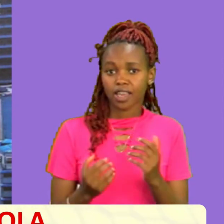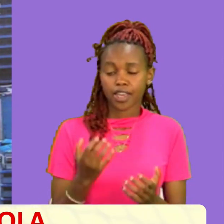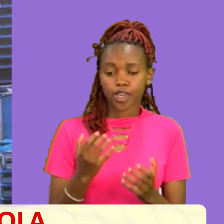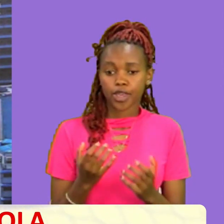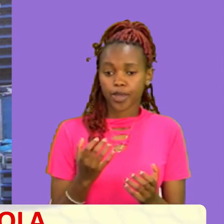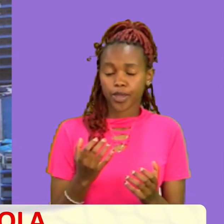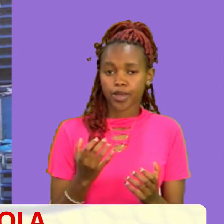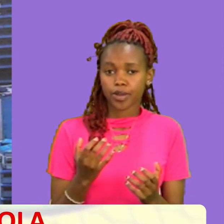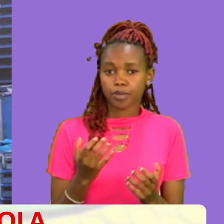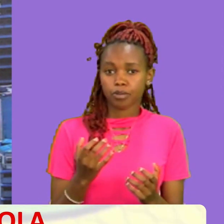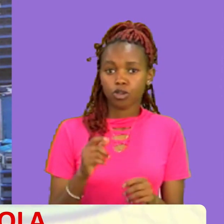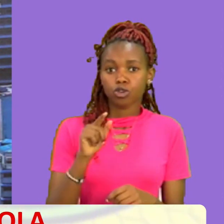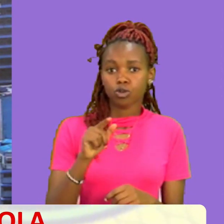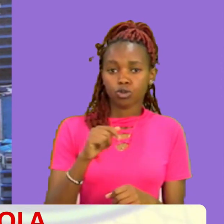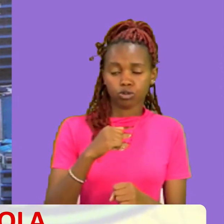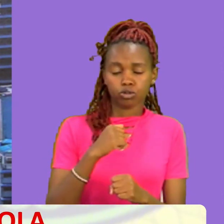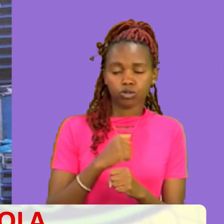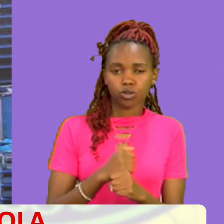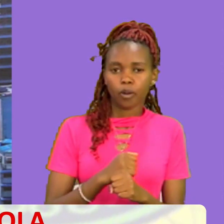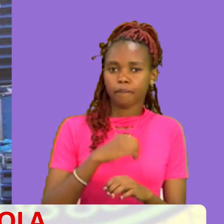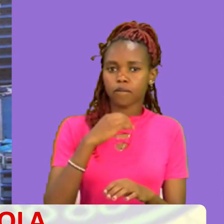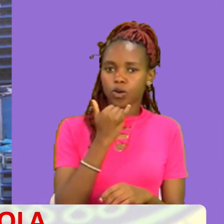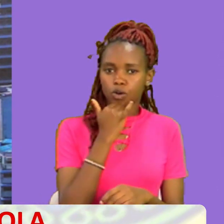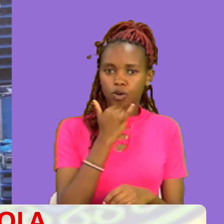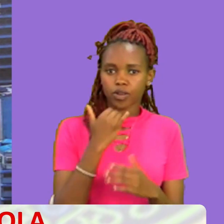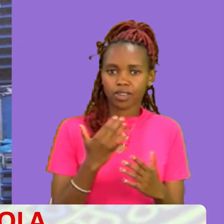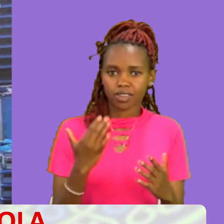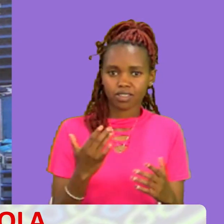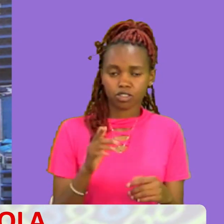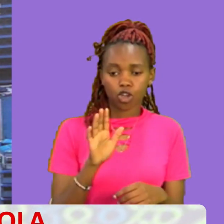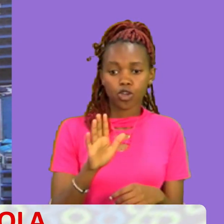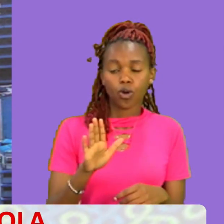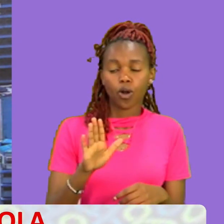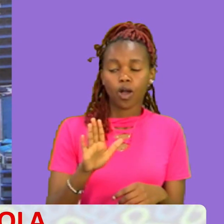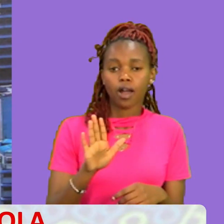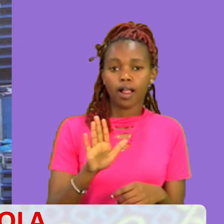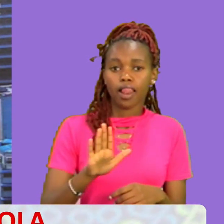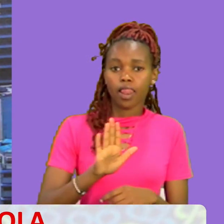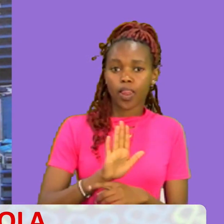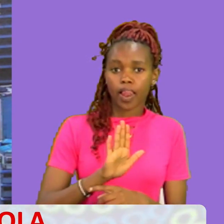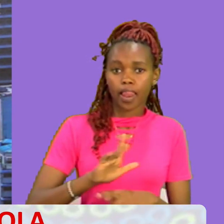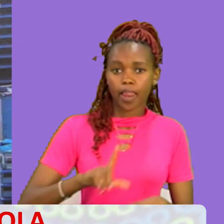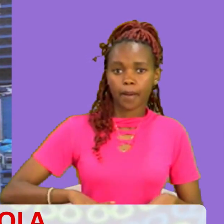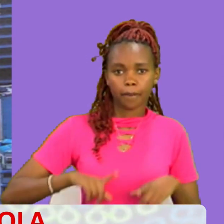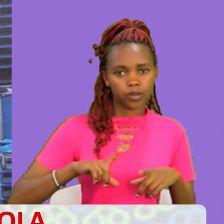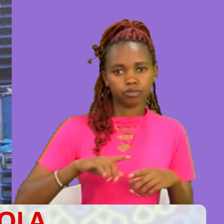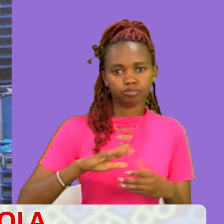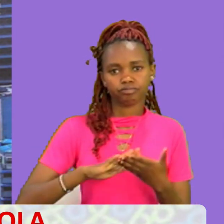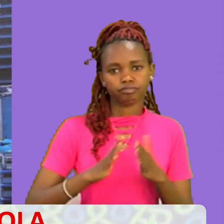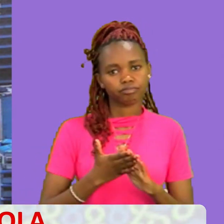Unafupisha maisha yako Lakini Ukipayana maisha yako Kwa kristo Maisha yako